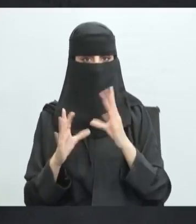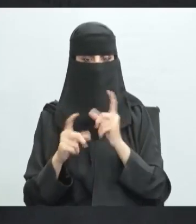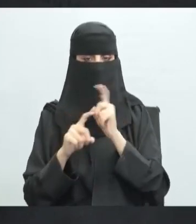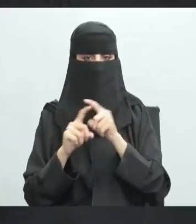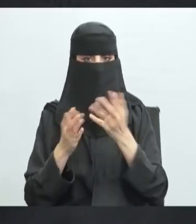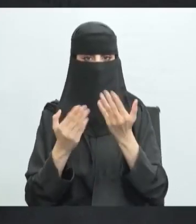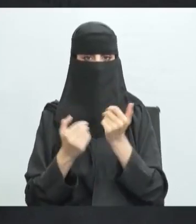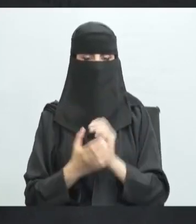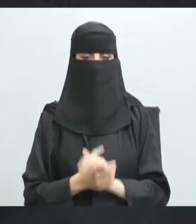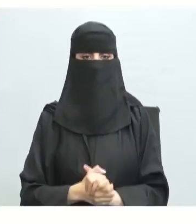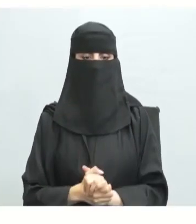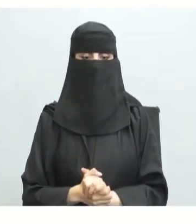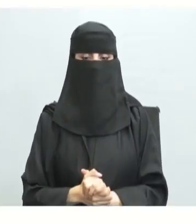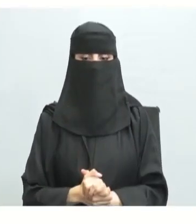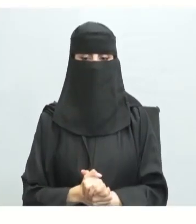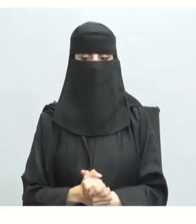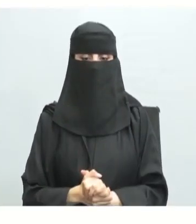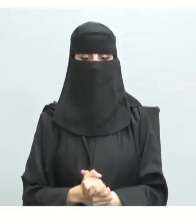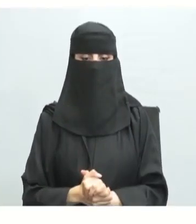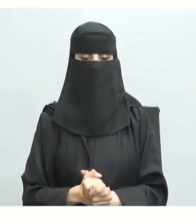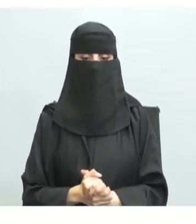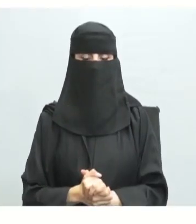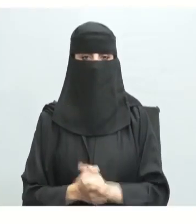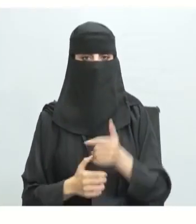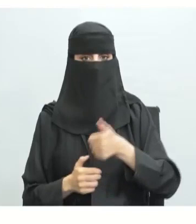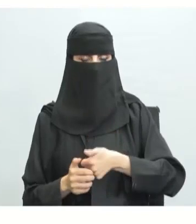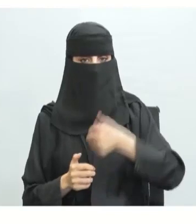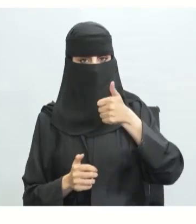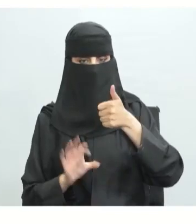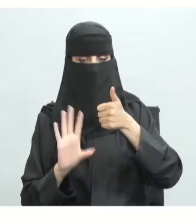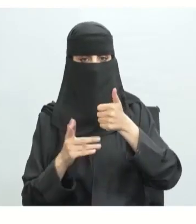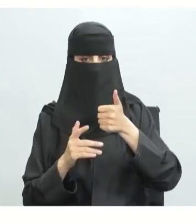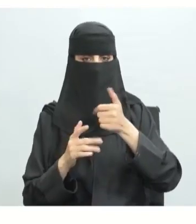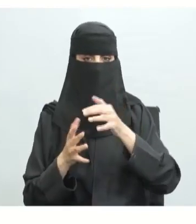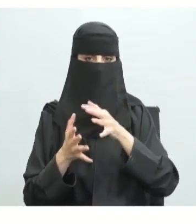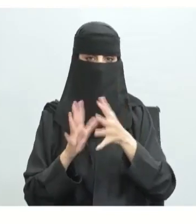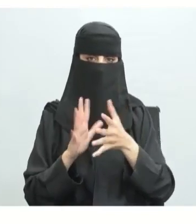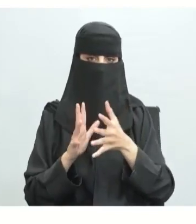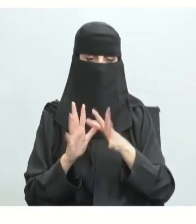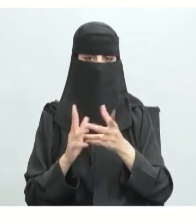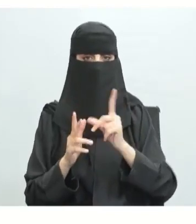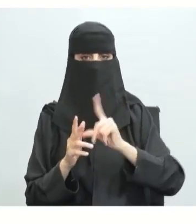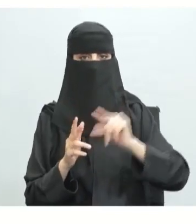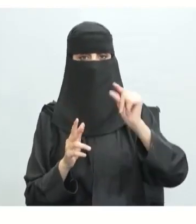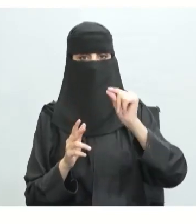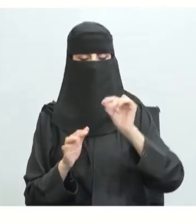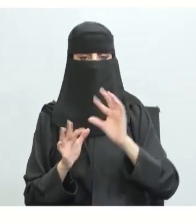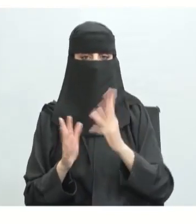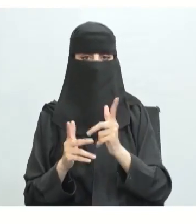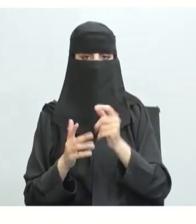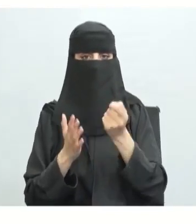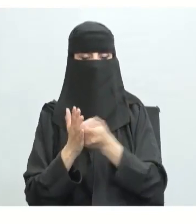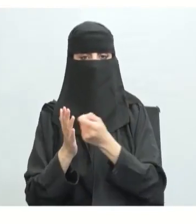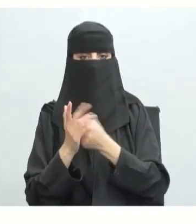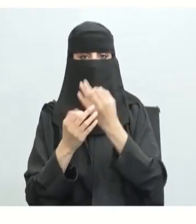ما مدى رضاك عن تحسن سرعة القرائية؟ تقول مثلا جيدة إن كنت أبطأ من ذلك أو كنت أسرع ثم أصبحت أبطأ وهنا أيضا